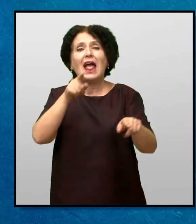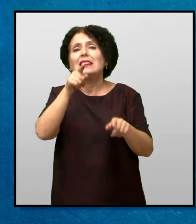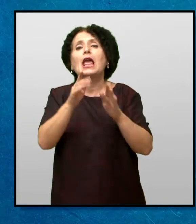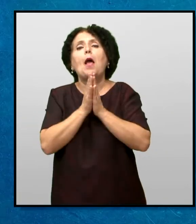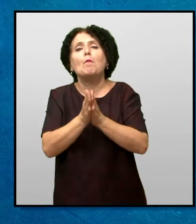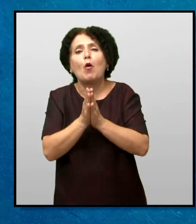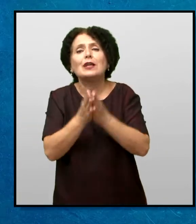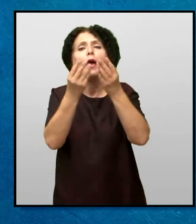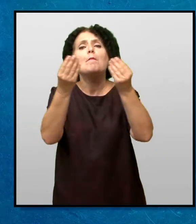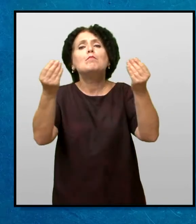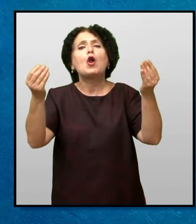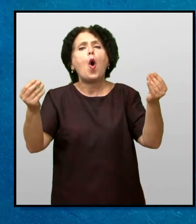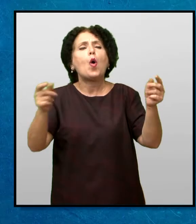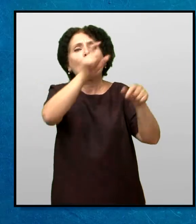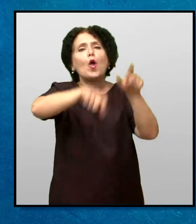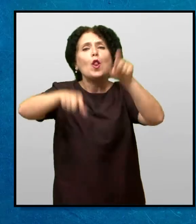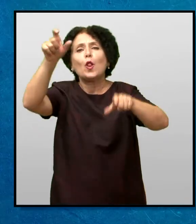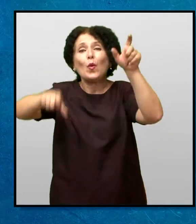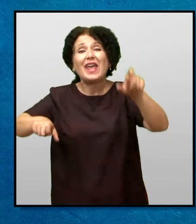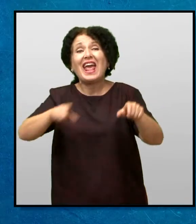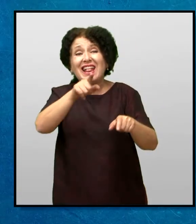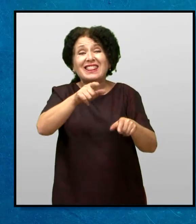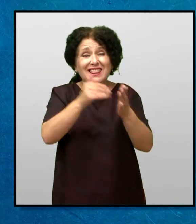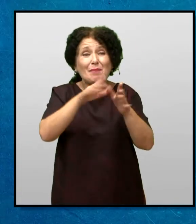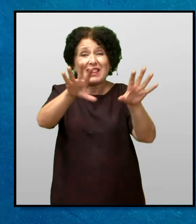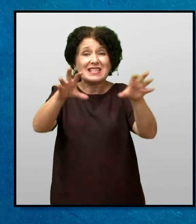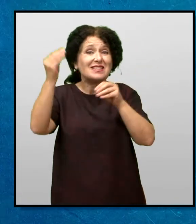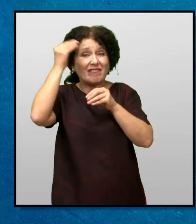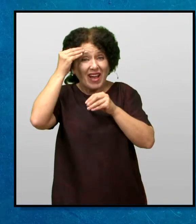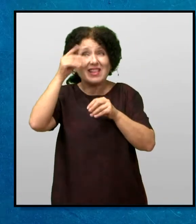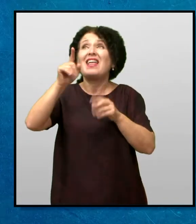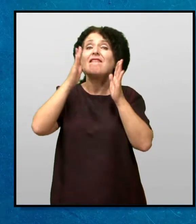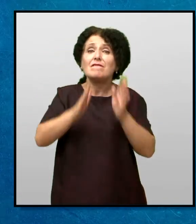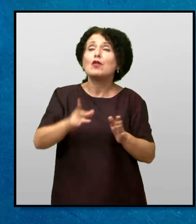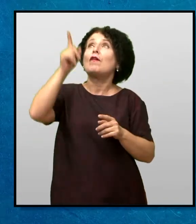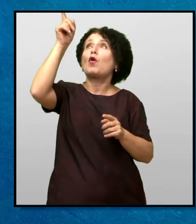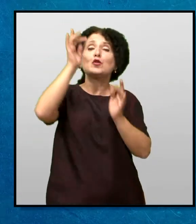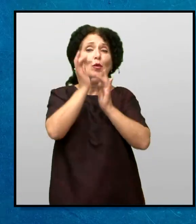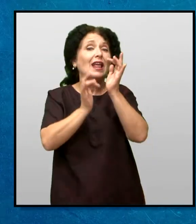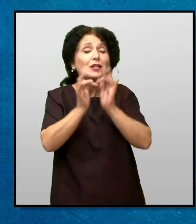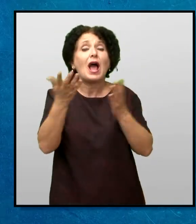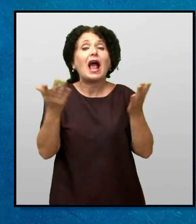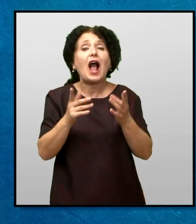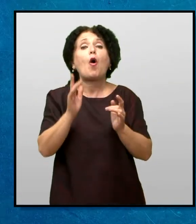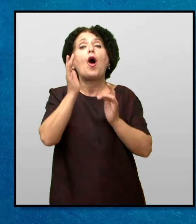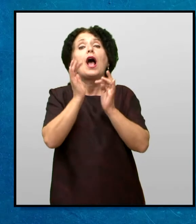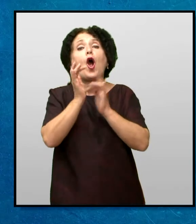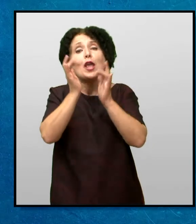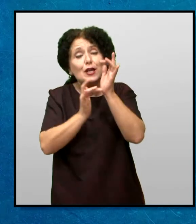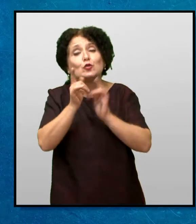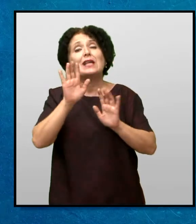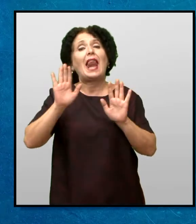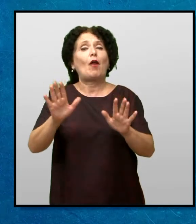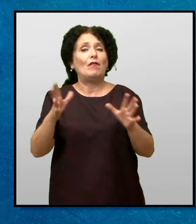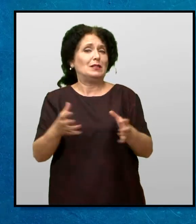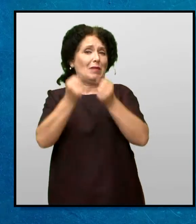Моли се многу луѓе да ја разберат нивната потреба од Господ Исус И да поверуваат во Него како во Господ и